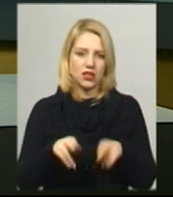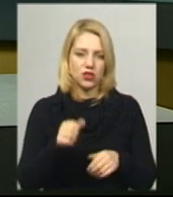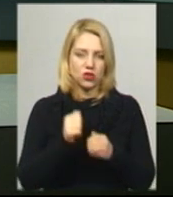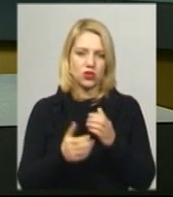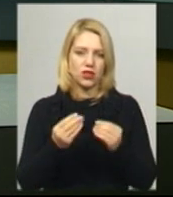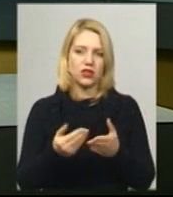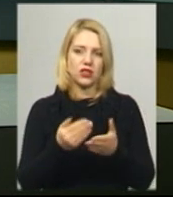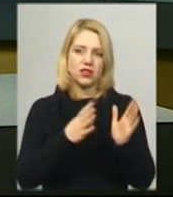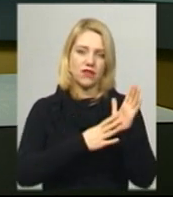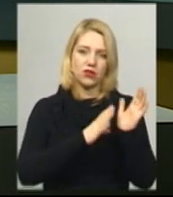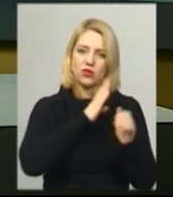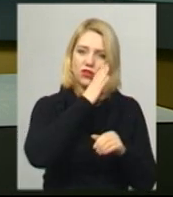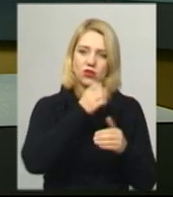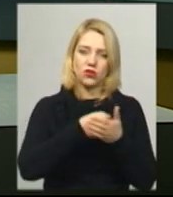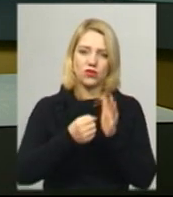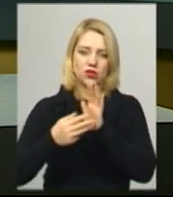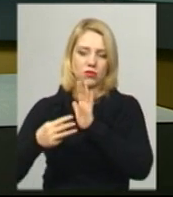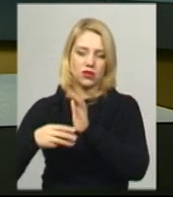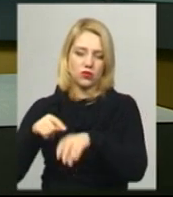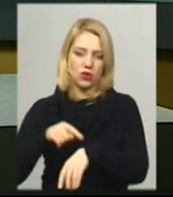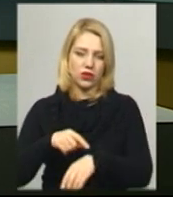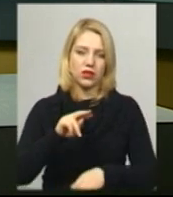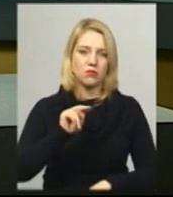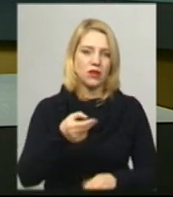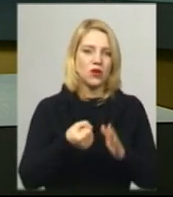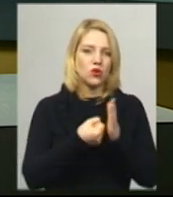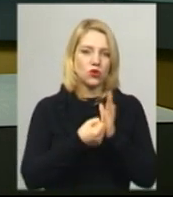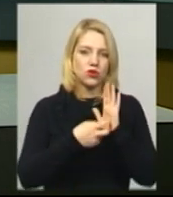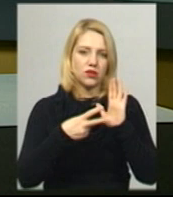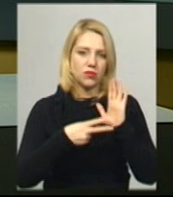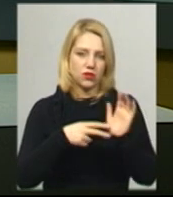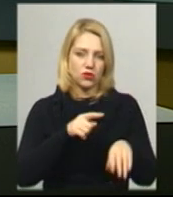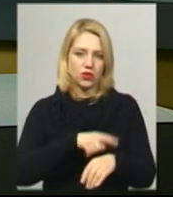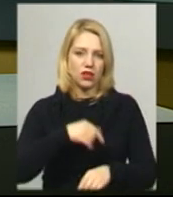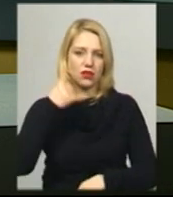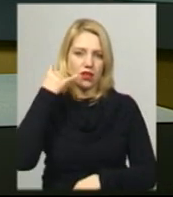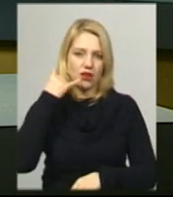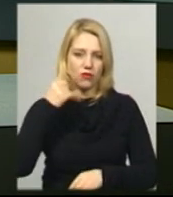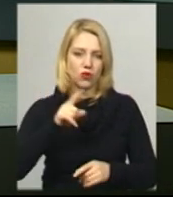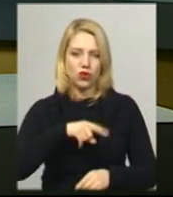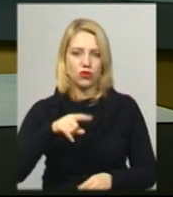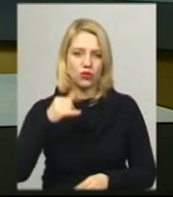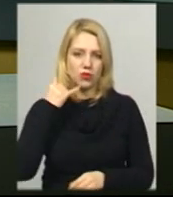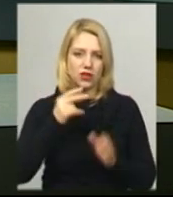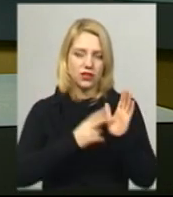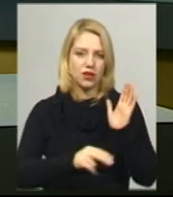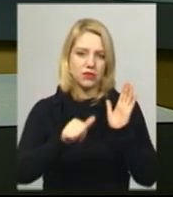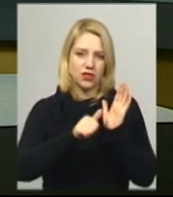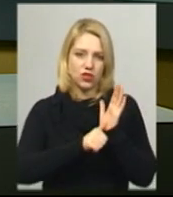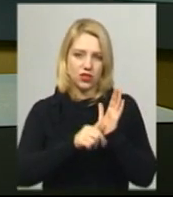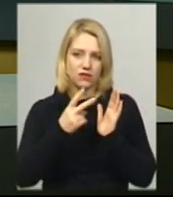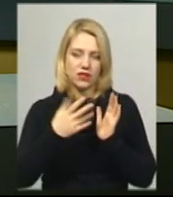9-ї ранку до 18-ї години, в п'ятницю до 17-ї. За номерами телефонів у Хмельницькому 76 25